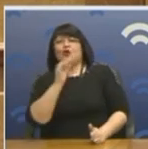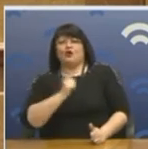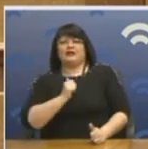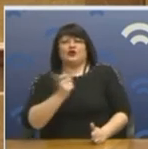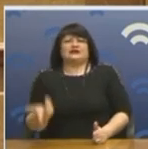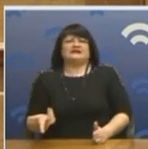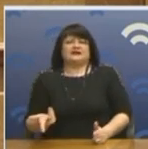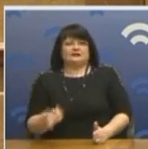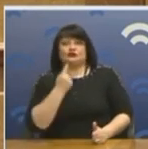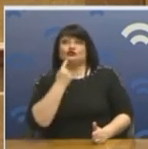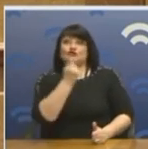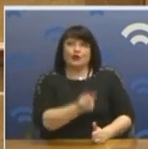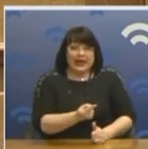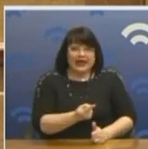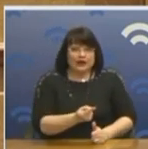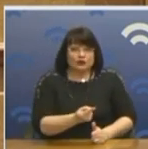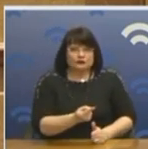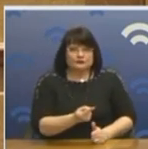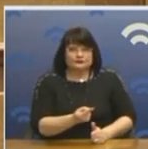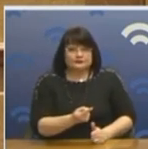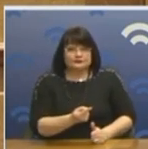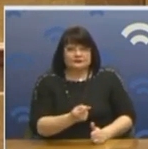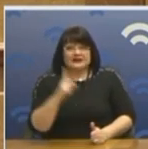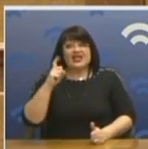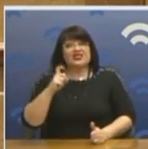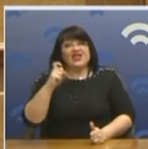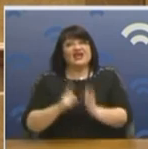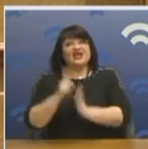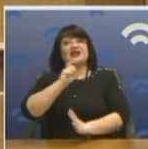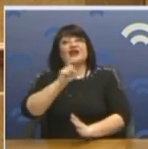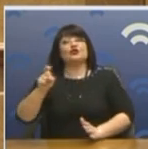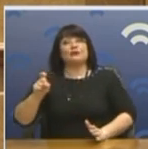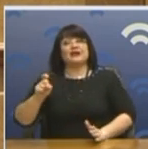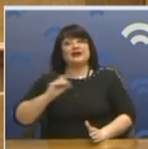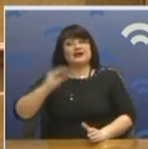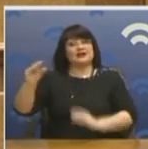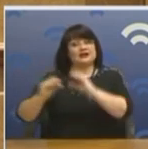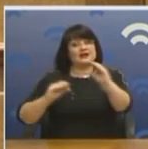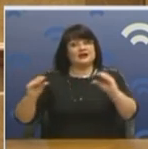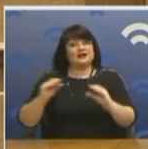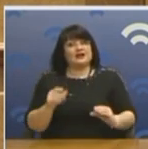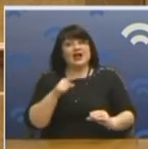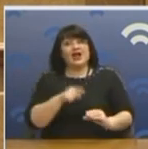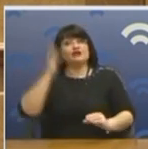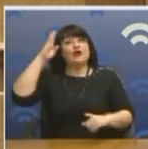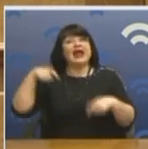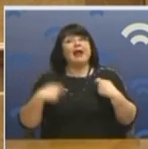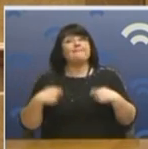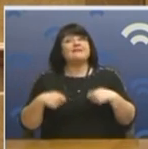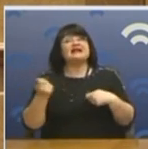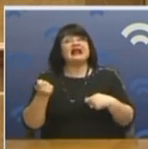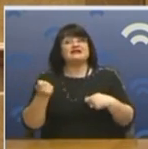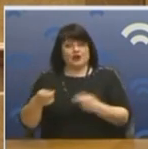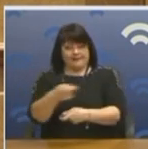που κάνετε, όπως με το Μορέα, δίνετε άλλα 10-11 εκατομμύρια εκεί. Αυτό λέγεται κομμουνιστικός καπιταλισμός. Ο